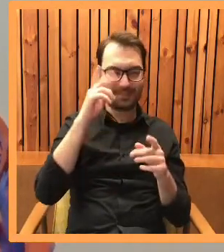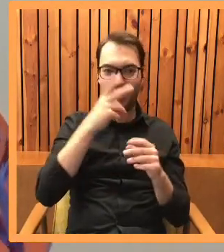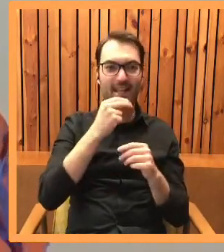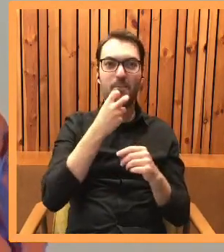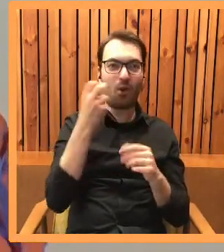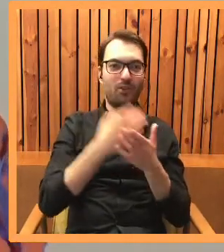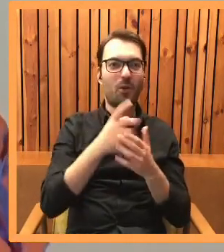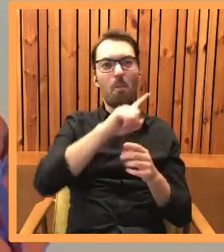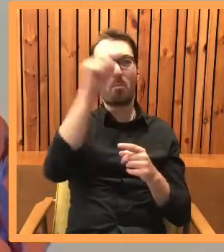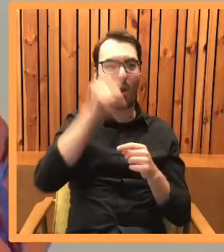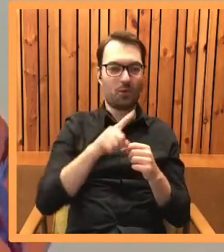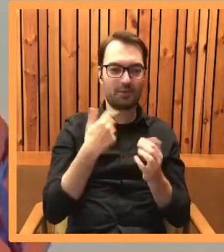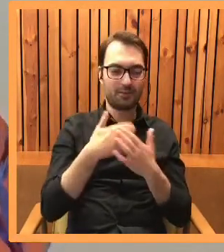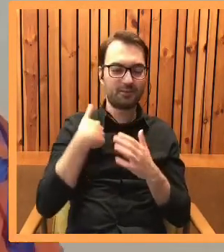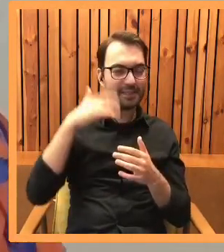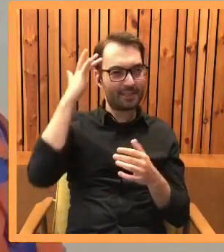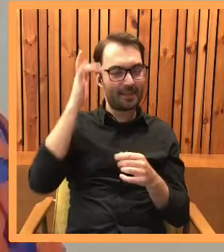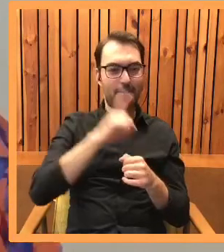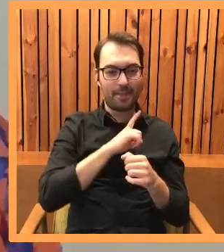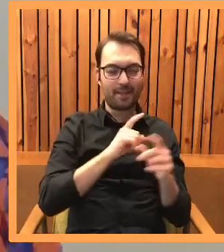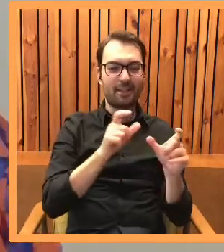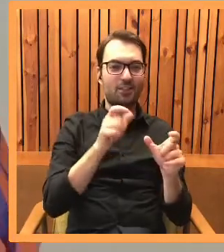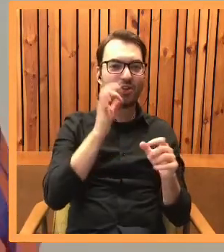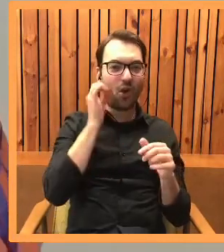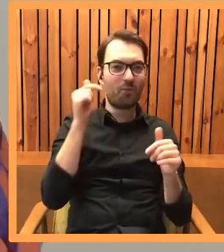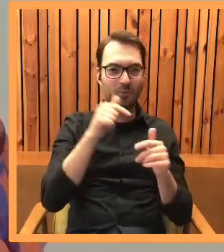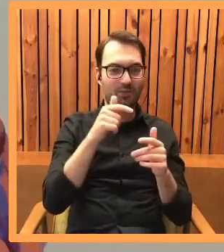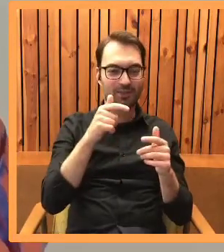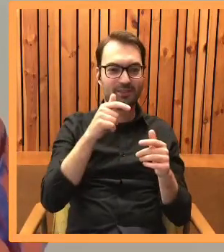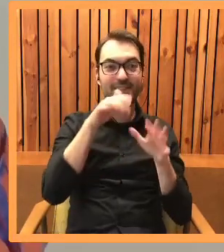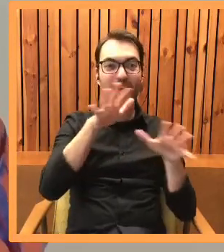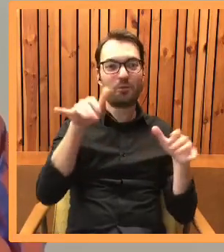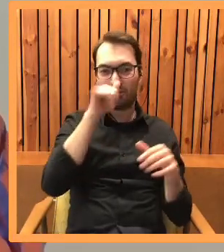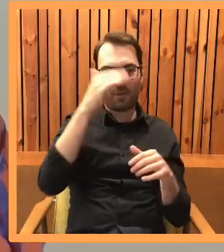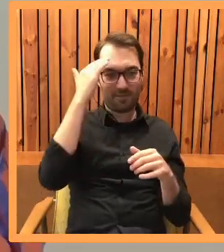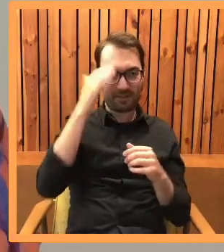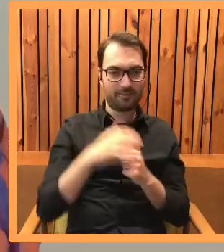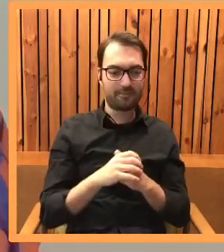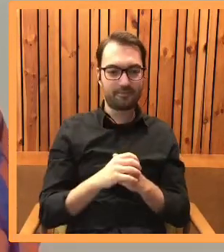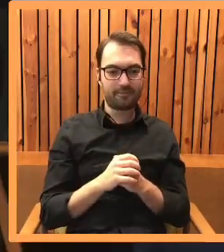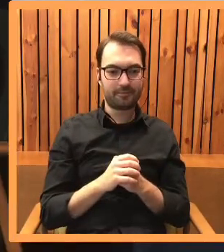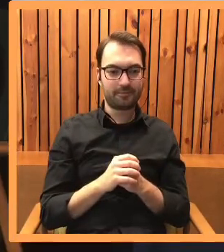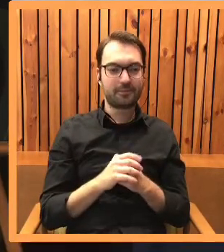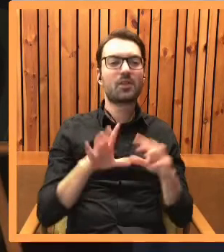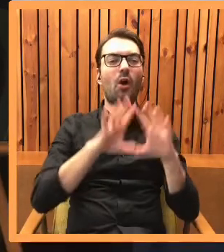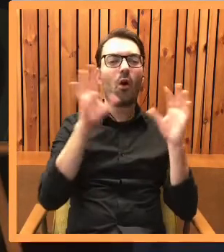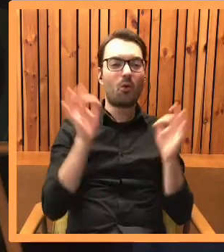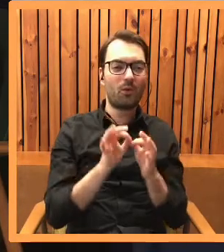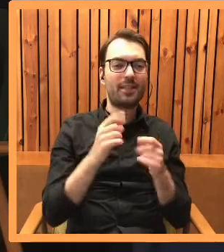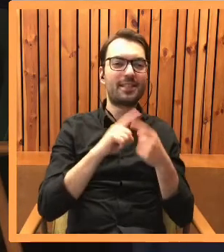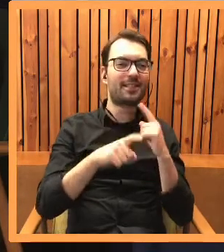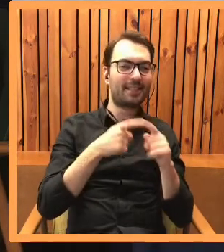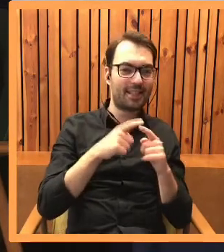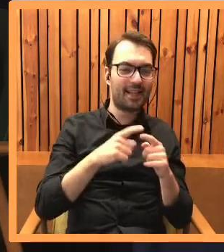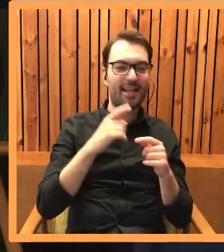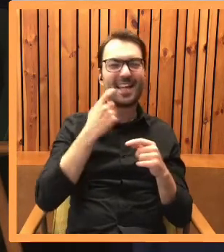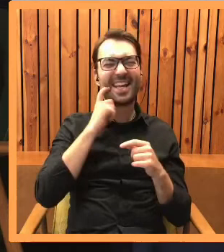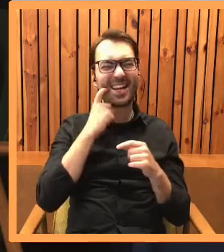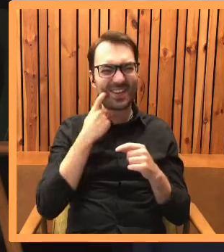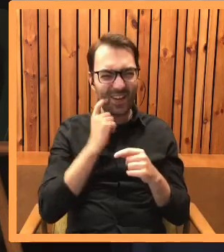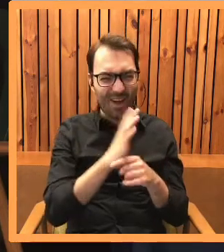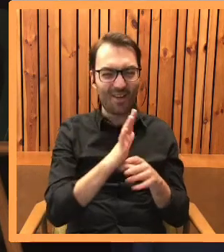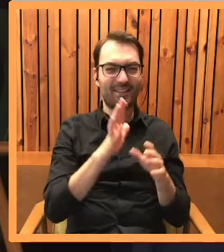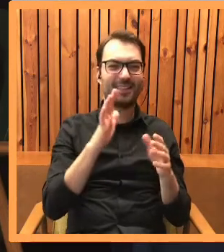Więc tutaj się musiałam pilnować, żeby ten kot za dużo nie wiedział. Ale jakby podejście do życia, ta ironia,